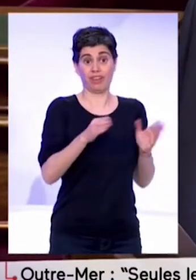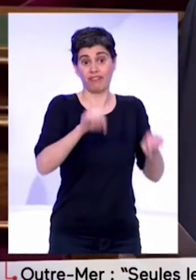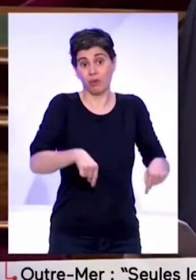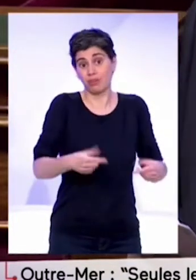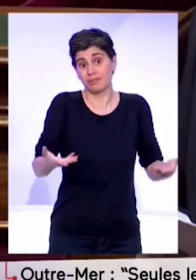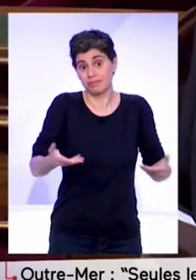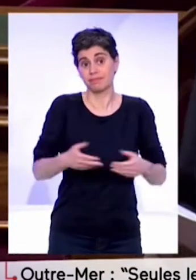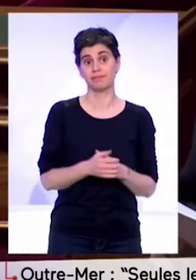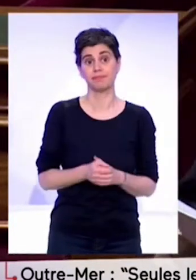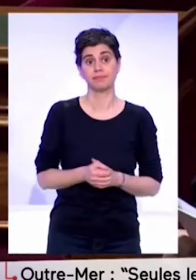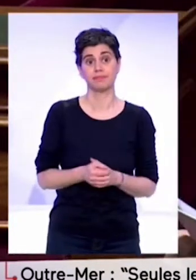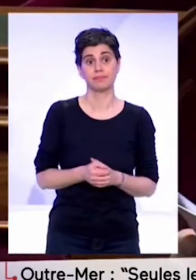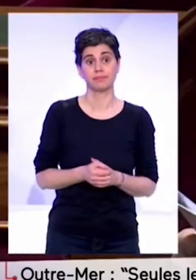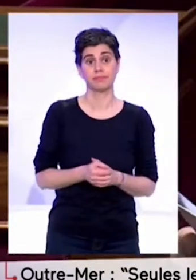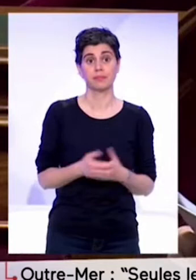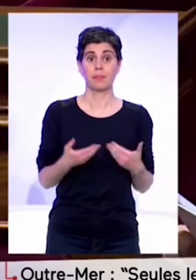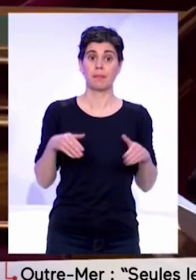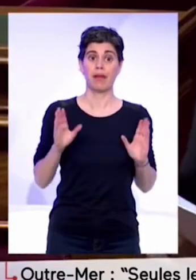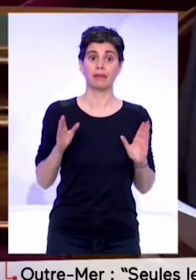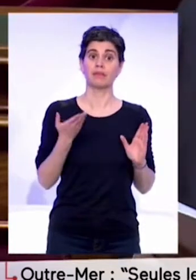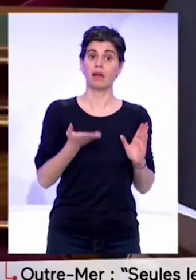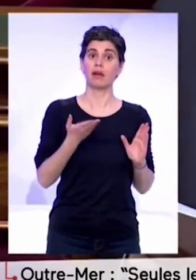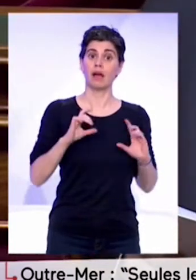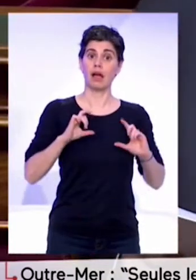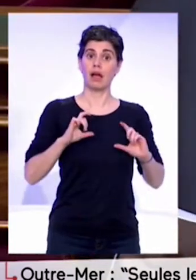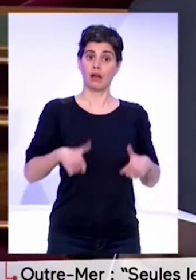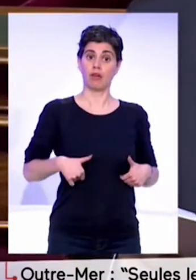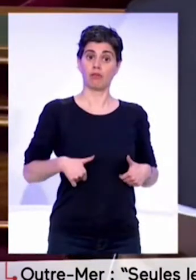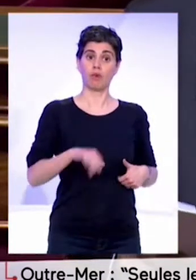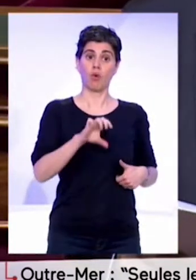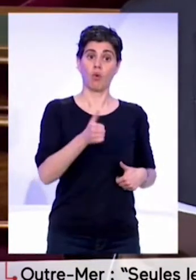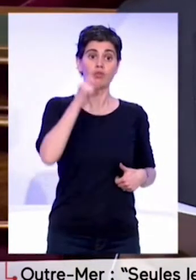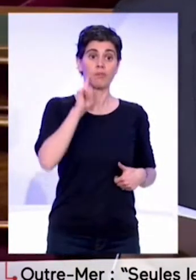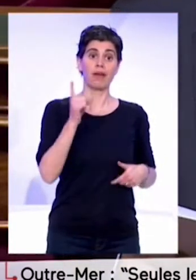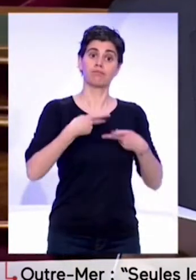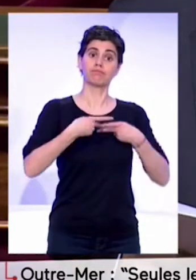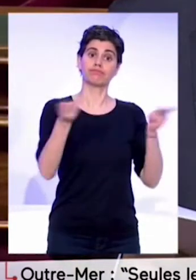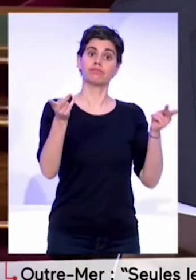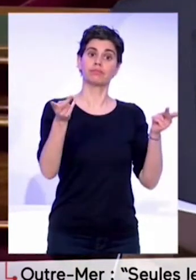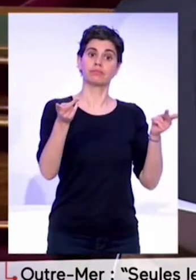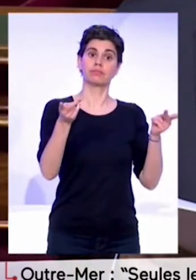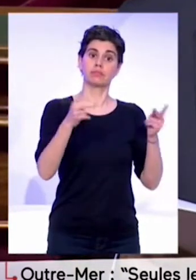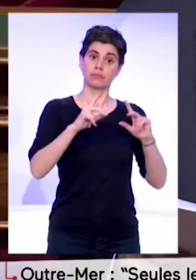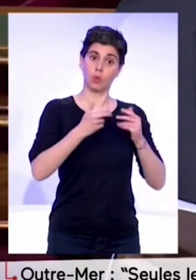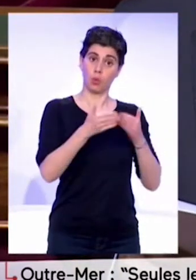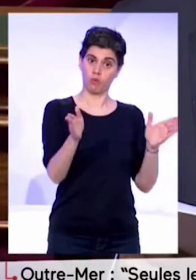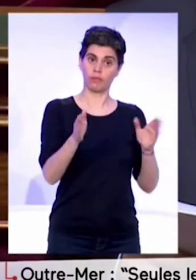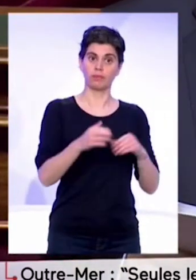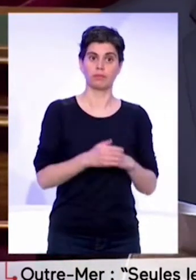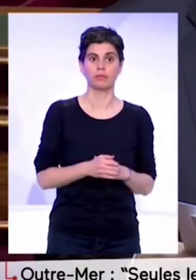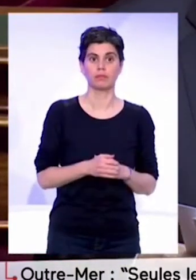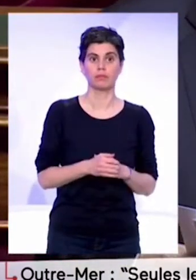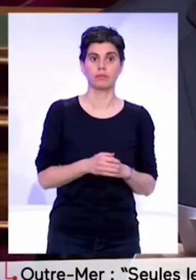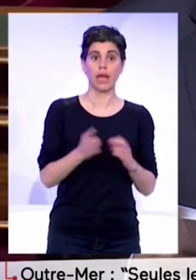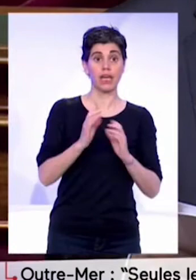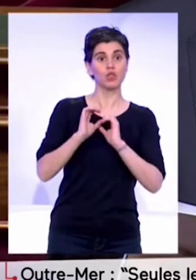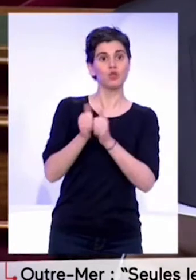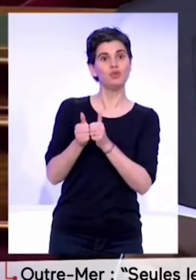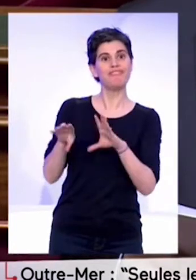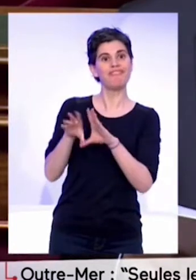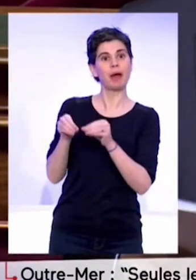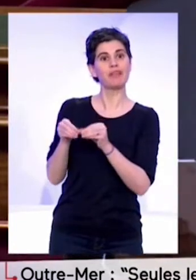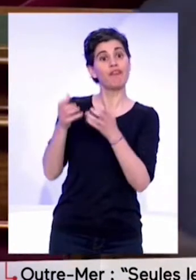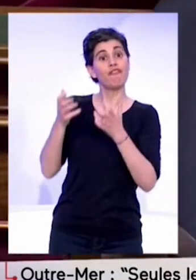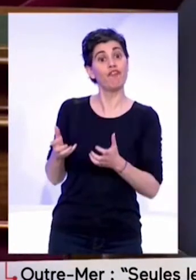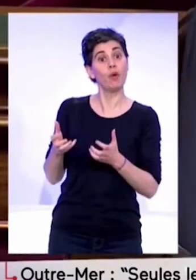à partir du moment où on a annoncé qu'elles réouvraient le 11 mai, et que, rapidement, on a indiqué que ce serait sur la base du volontariat,